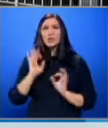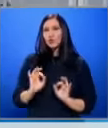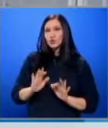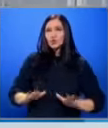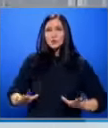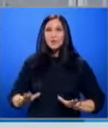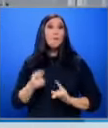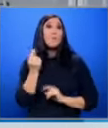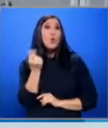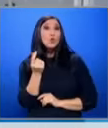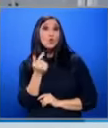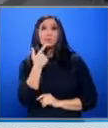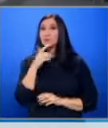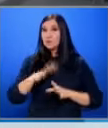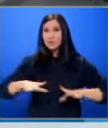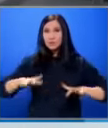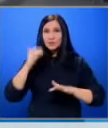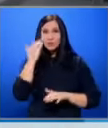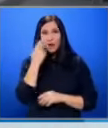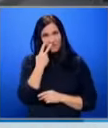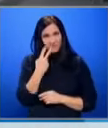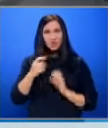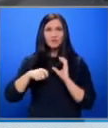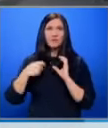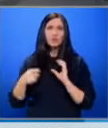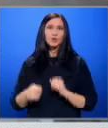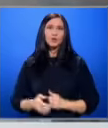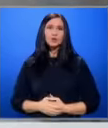Подробностите за ситуацията в Бургас Вижте в репортаж